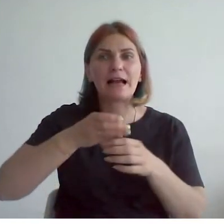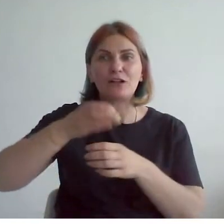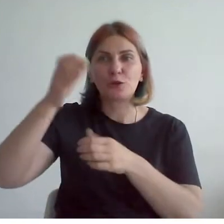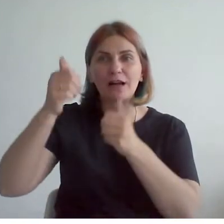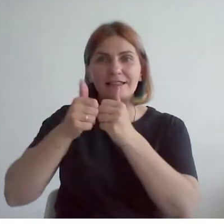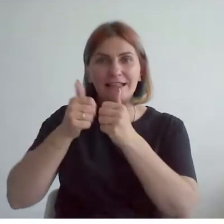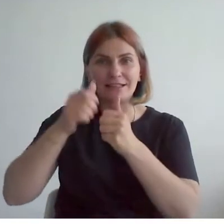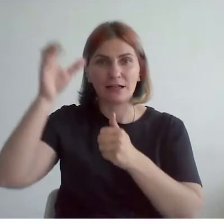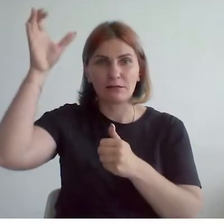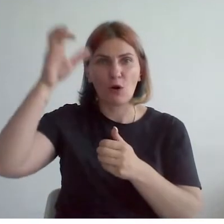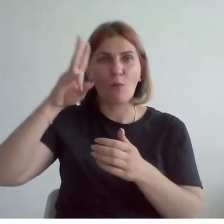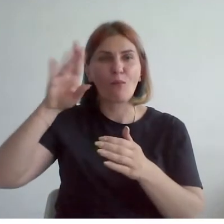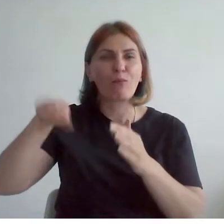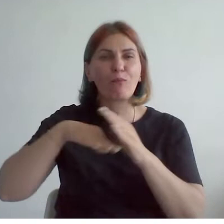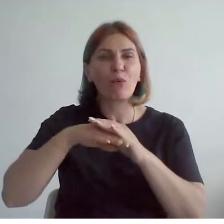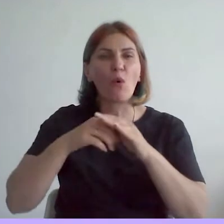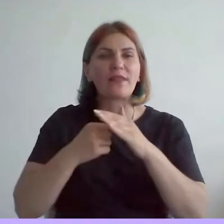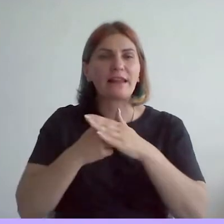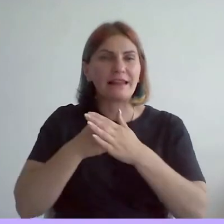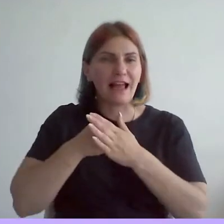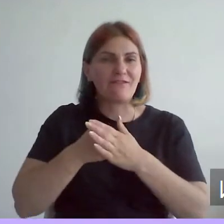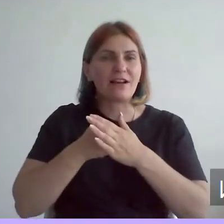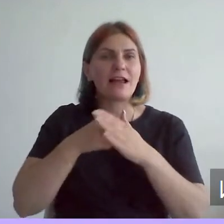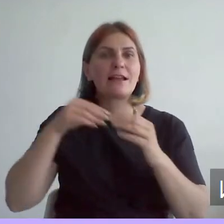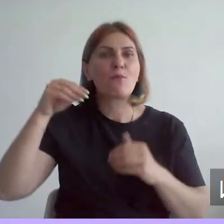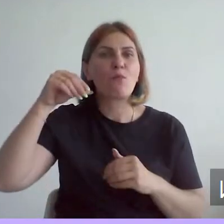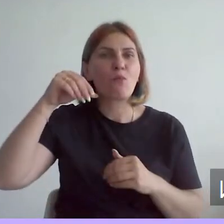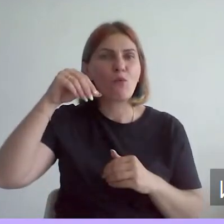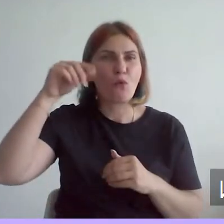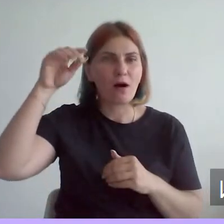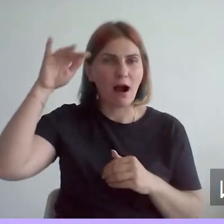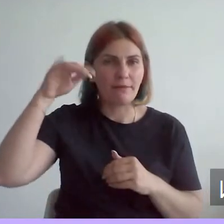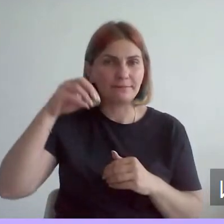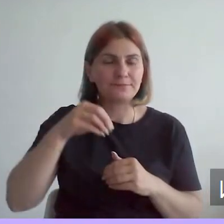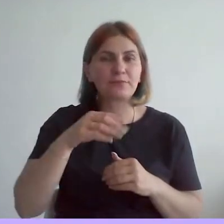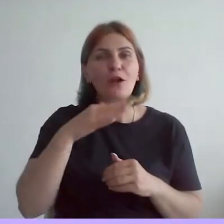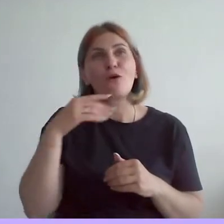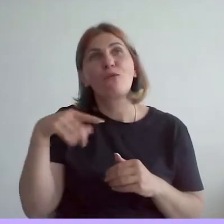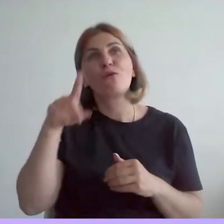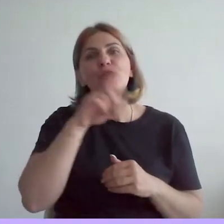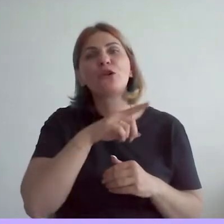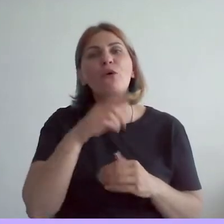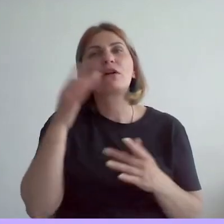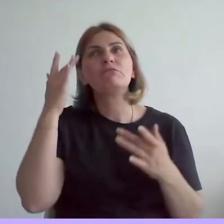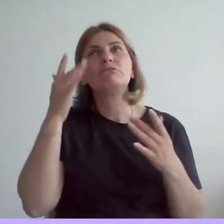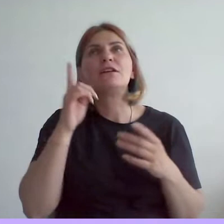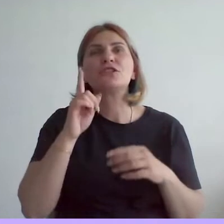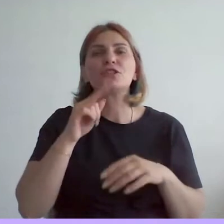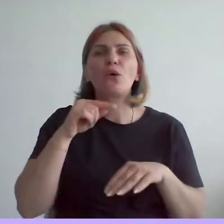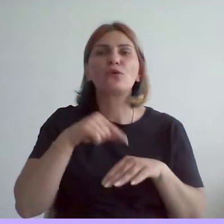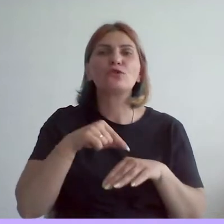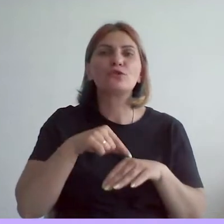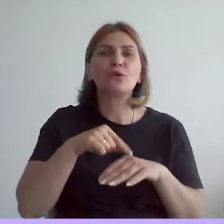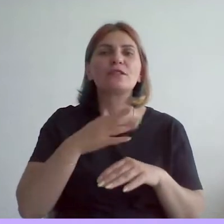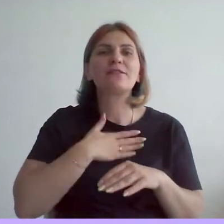поступала под давлением сюда мука. Иногда некоторые романтики утверждают, что они чувствуют в нашем